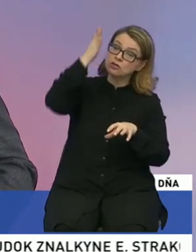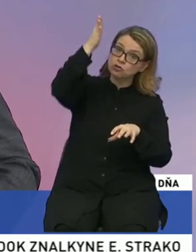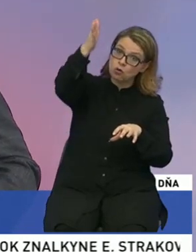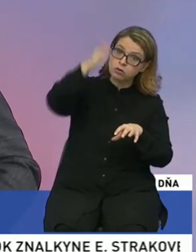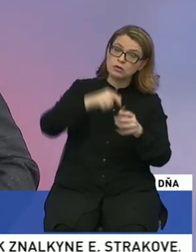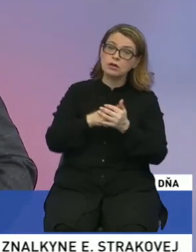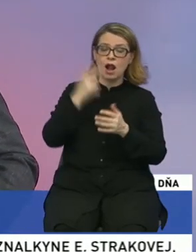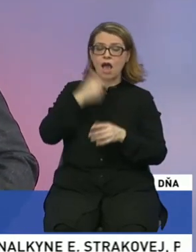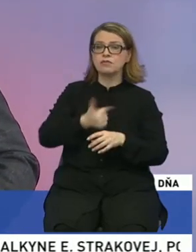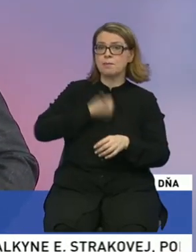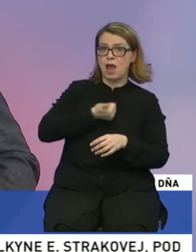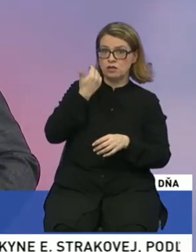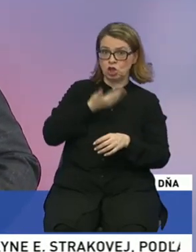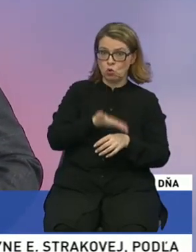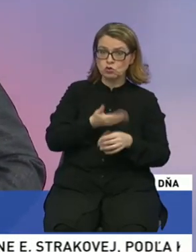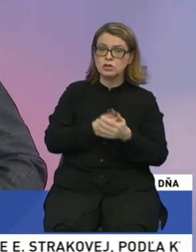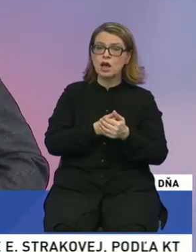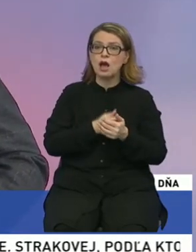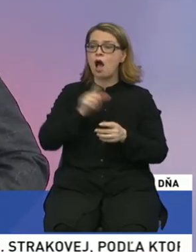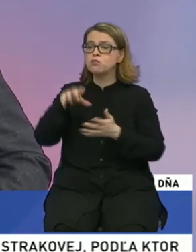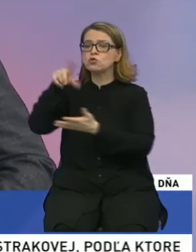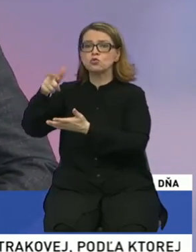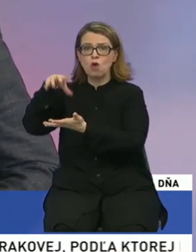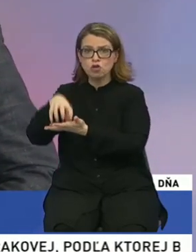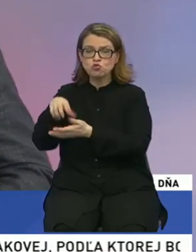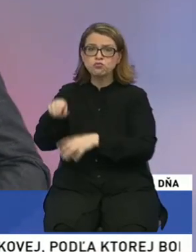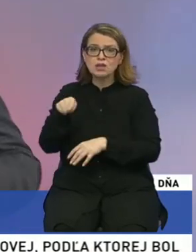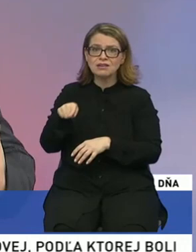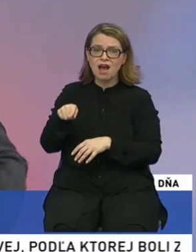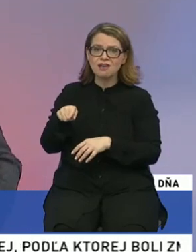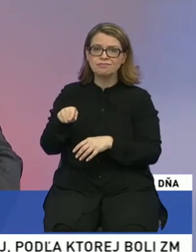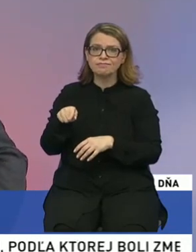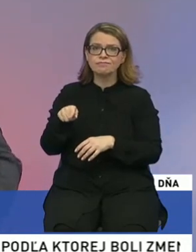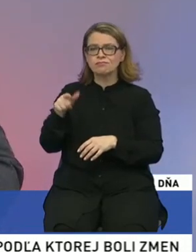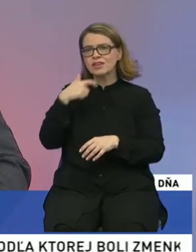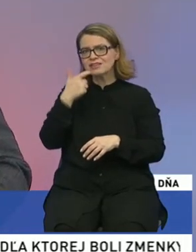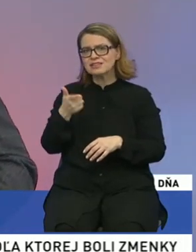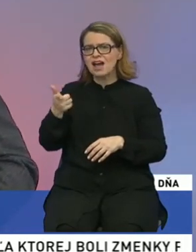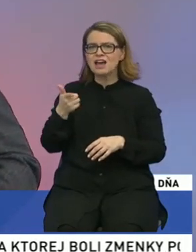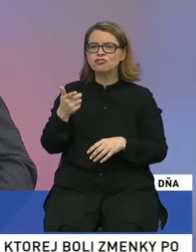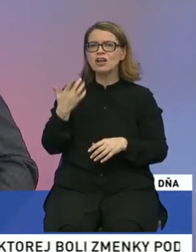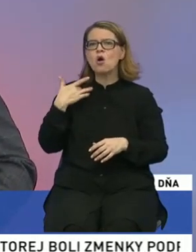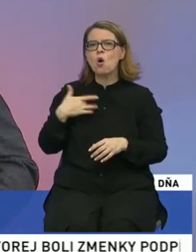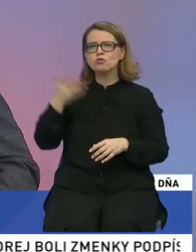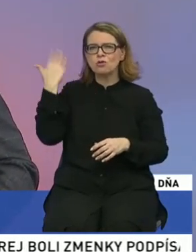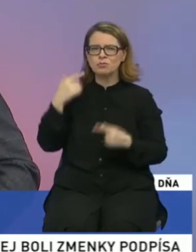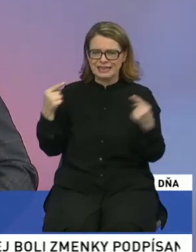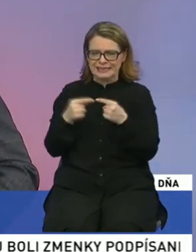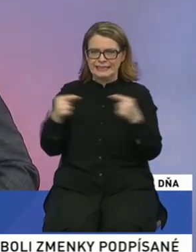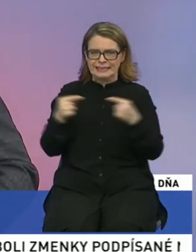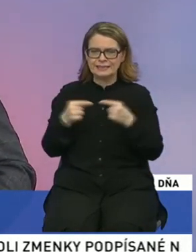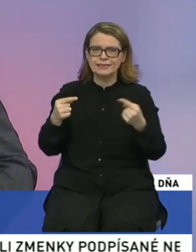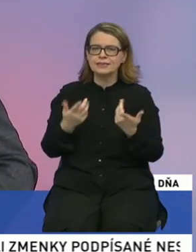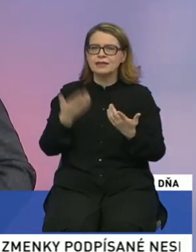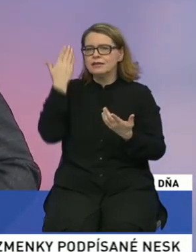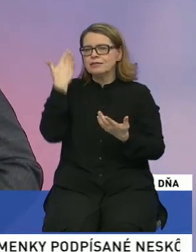Najmä mladí ľudia. A potom boli tí, ktorí asi z tých starých osobných nevraživostí, dôvodov,